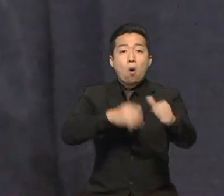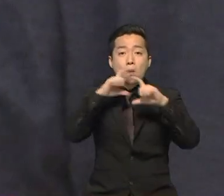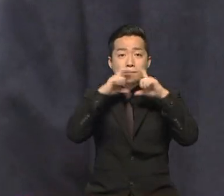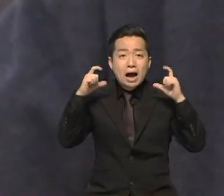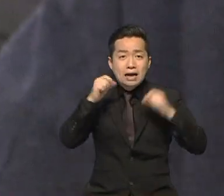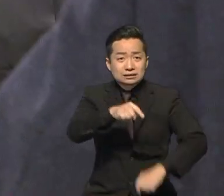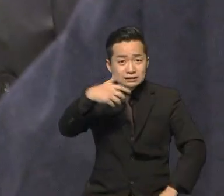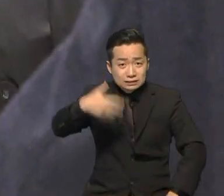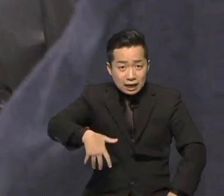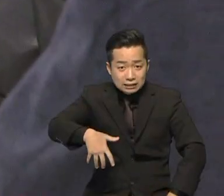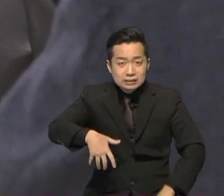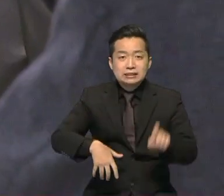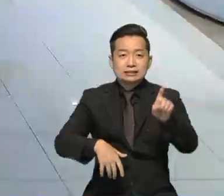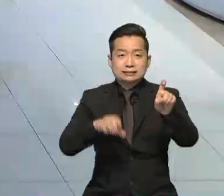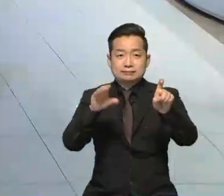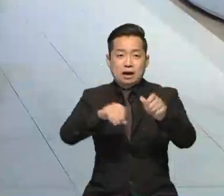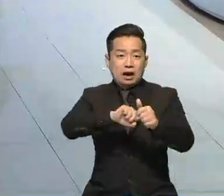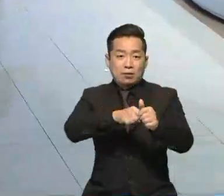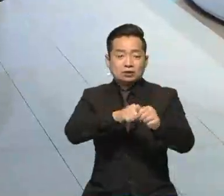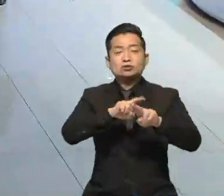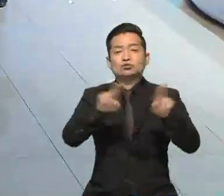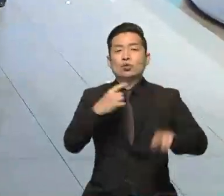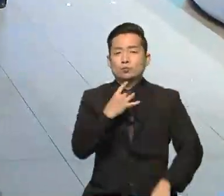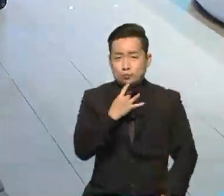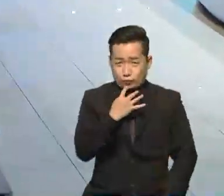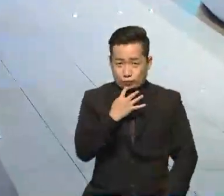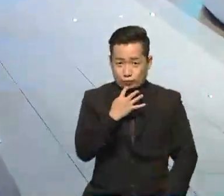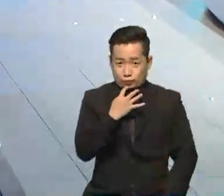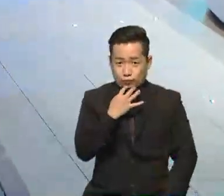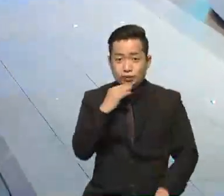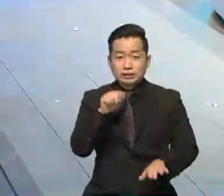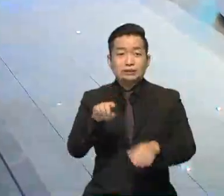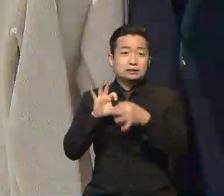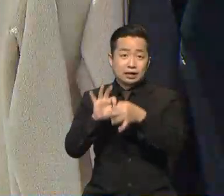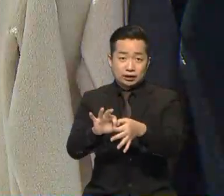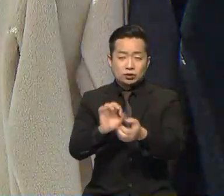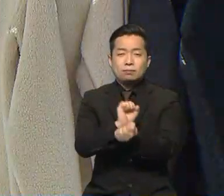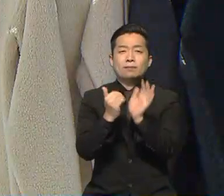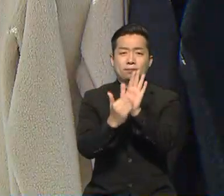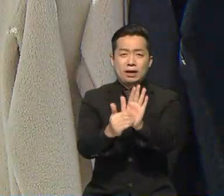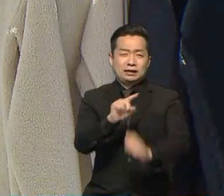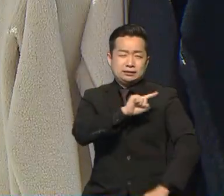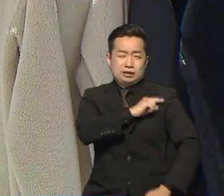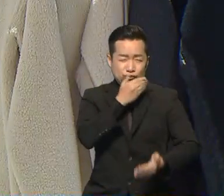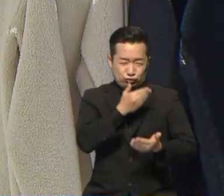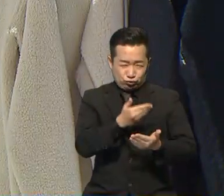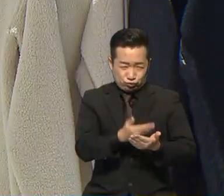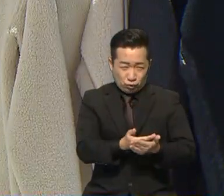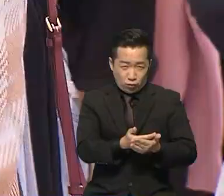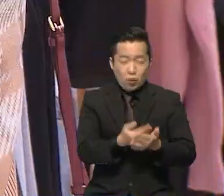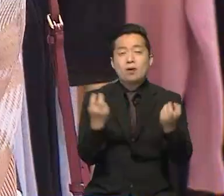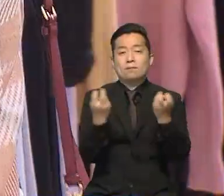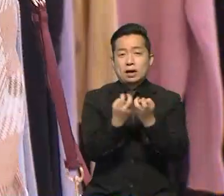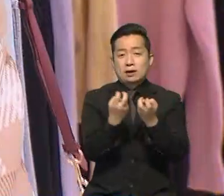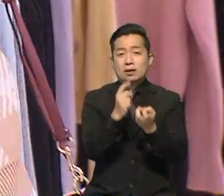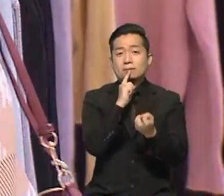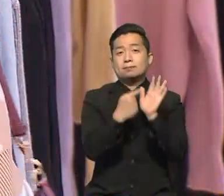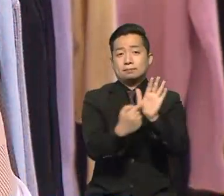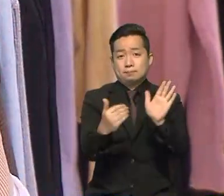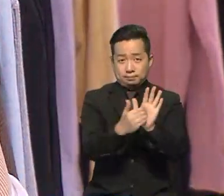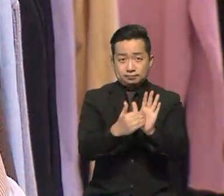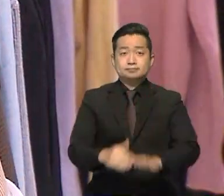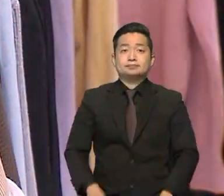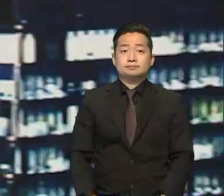미착용에 10만 원 벌금이 없어지는 것일 뿐 여전히 감염을 차단하는 중요한 방역 수준입니다. 수칙이라고 강조했습니다.